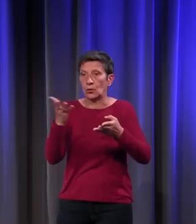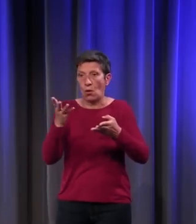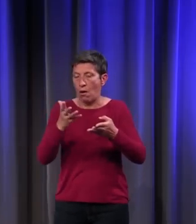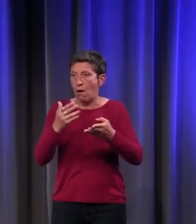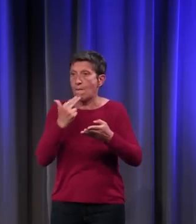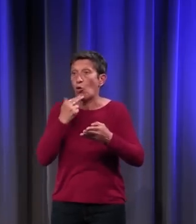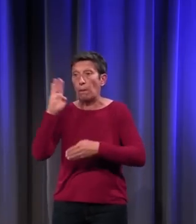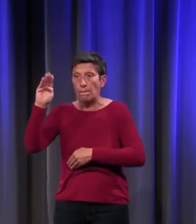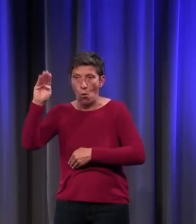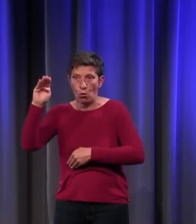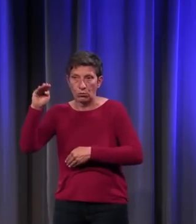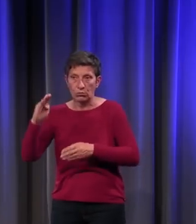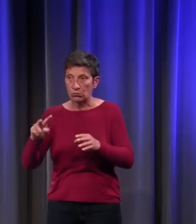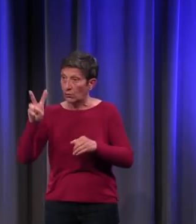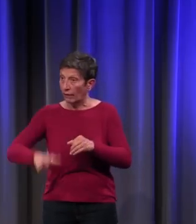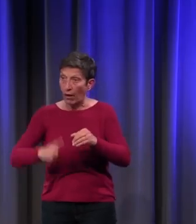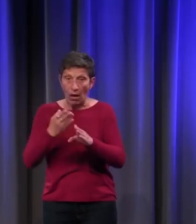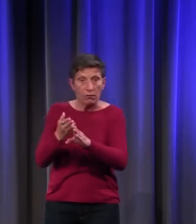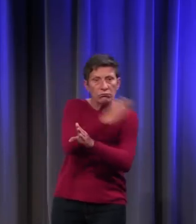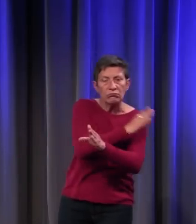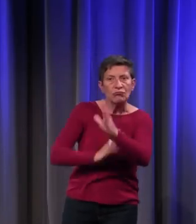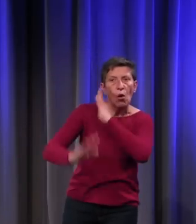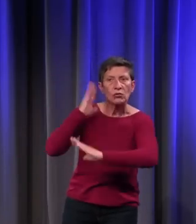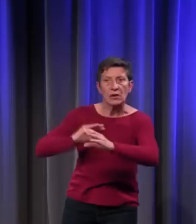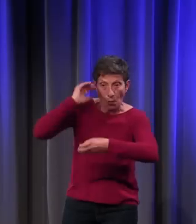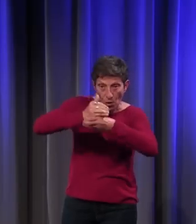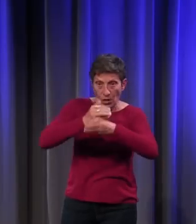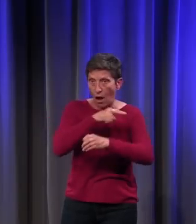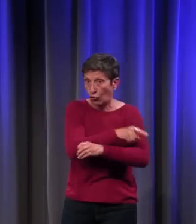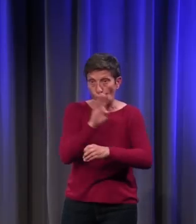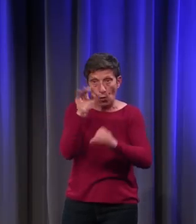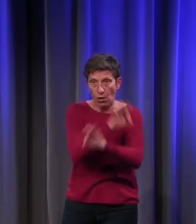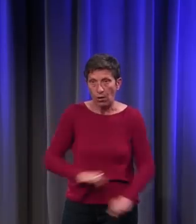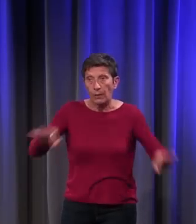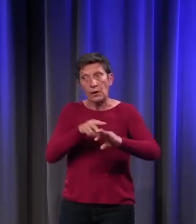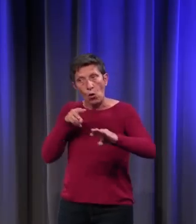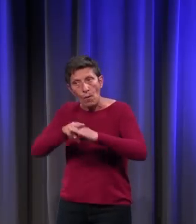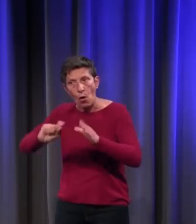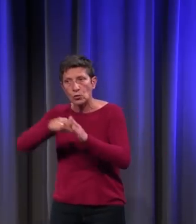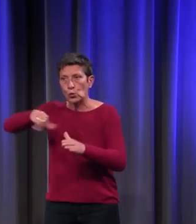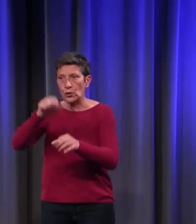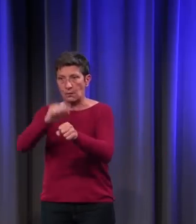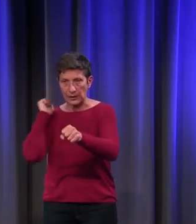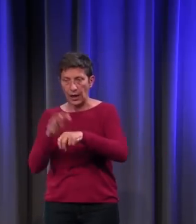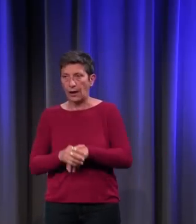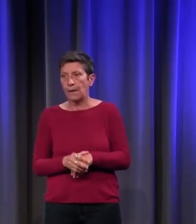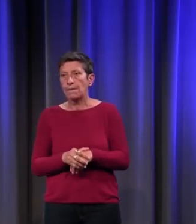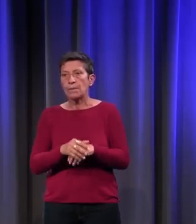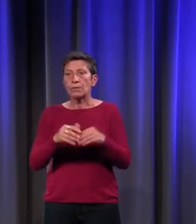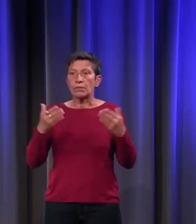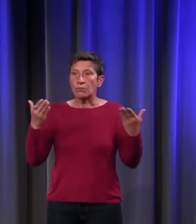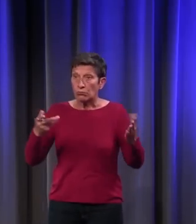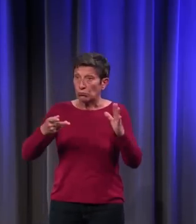qui est inexistante pendant le haut Moyen-Âge, qui commence au XIIe siècle. De plus en plus de